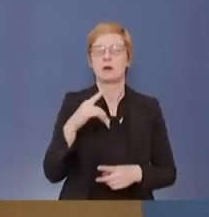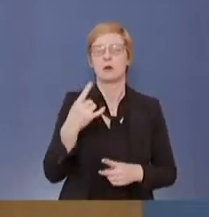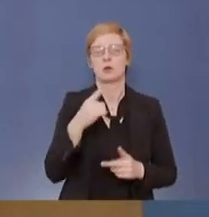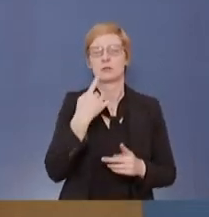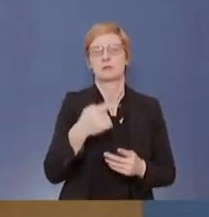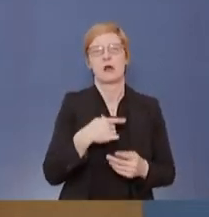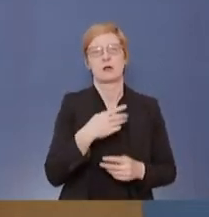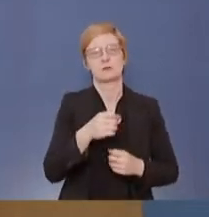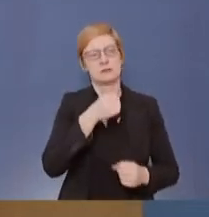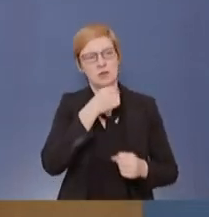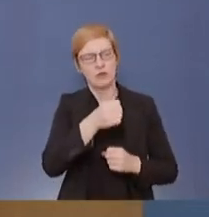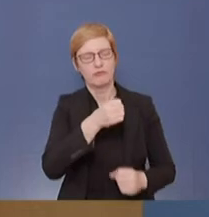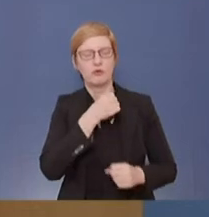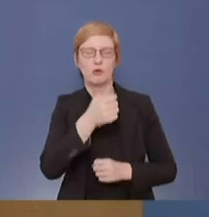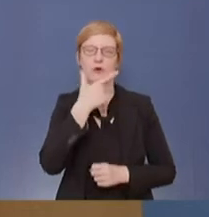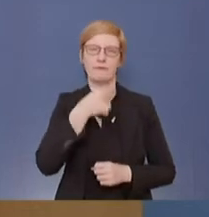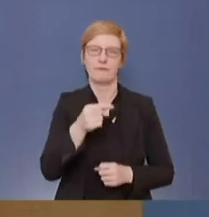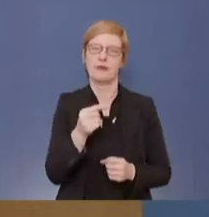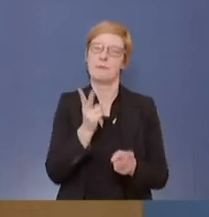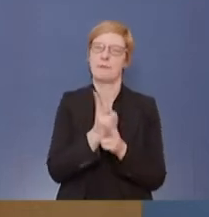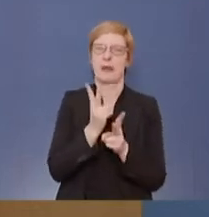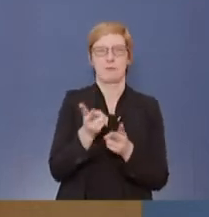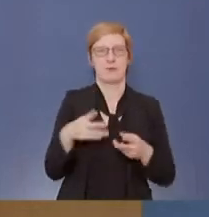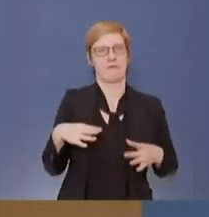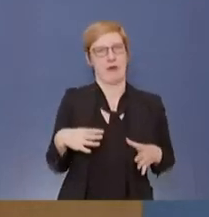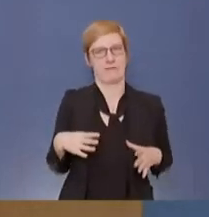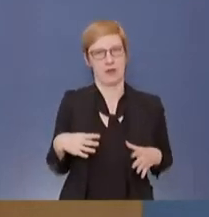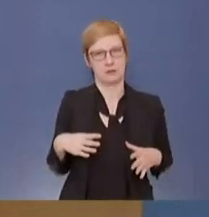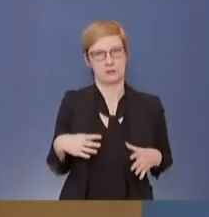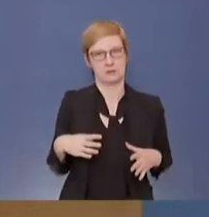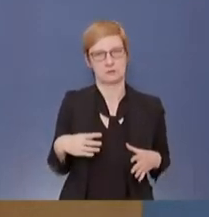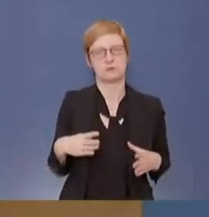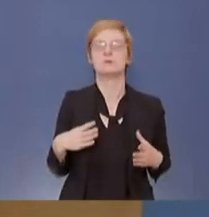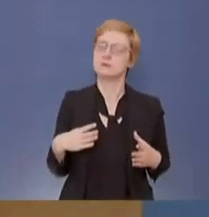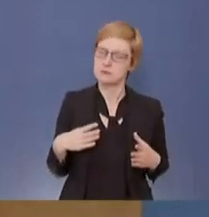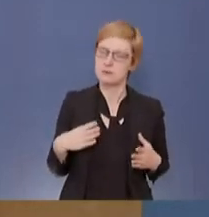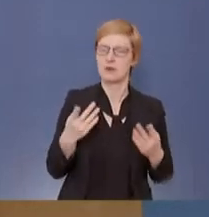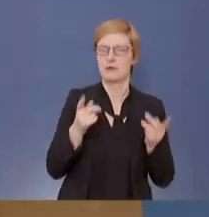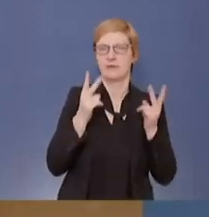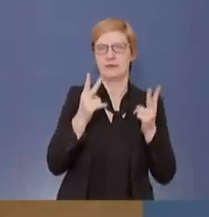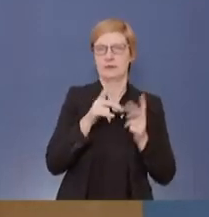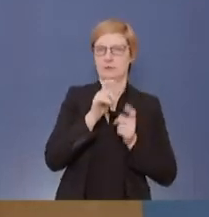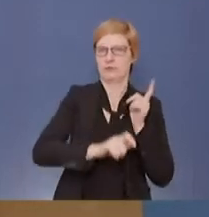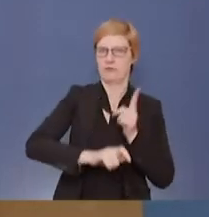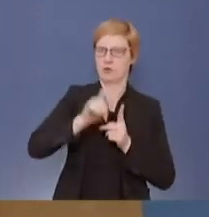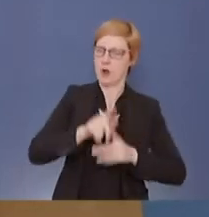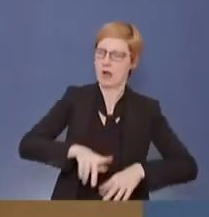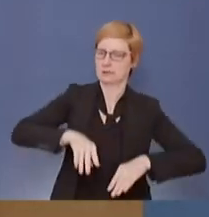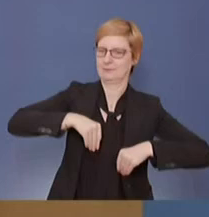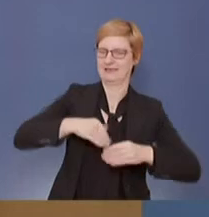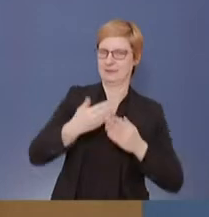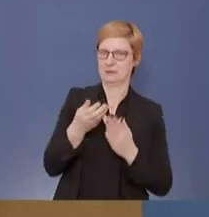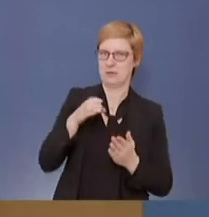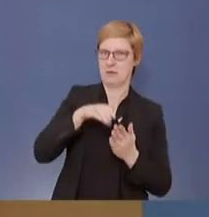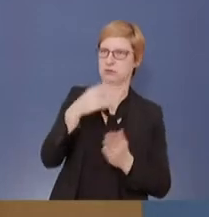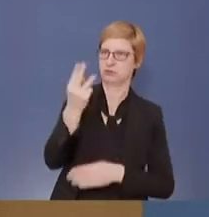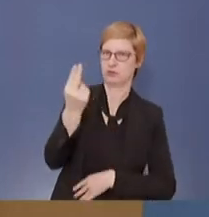damit hoher verbundener Akzeptanz der Bevölkerung bleibt. Und dass